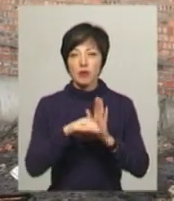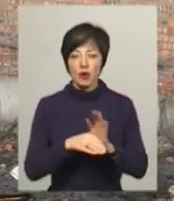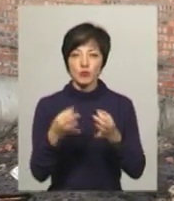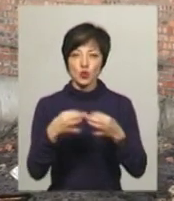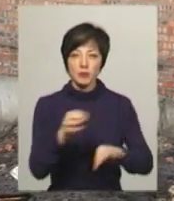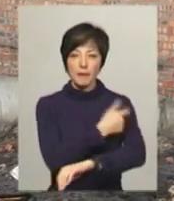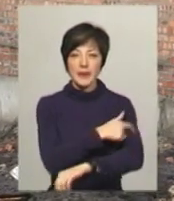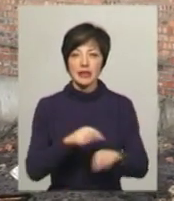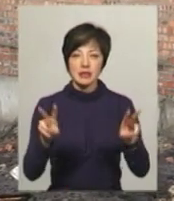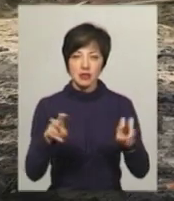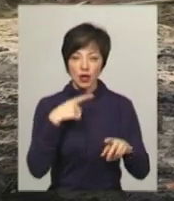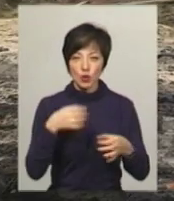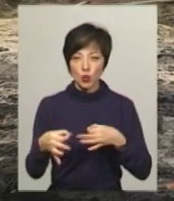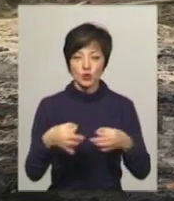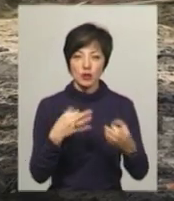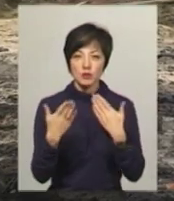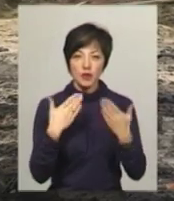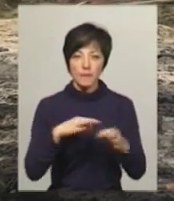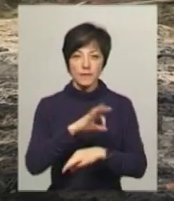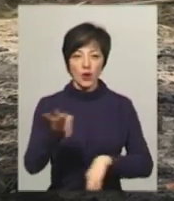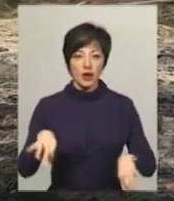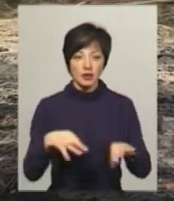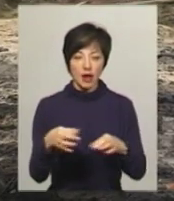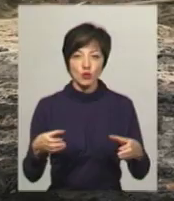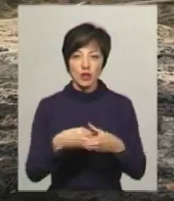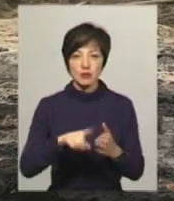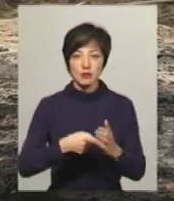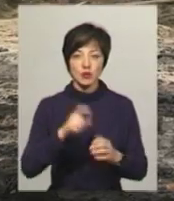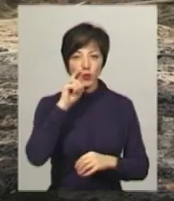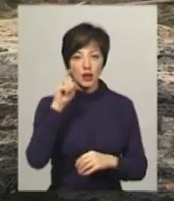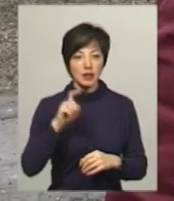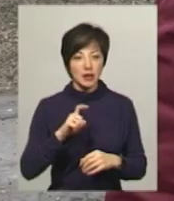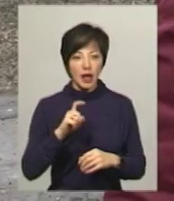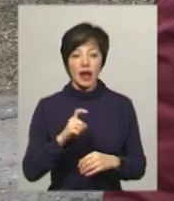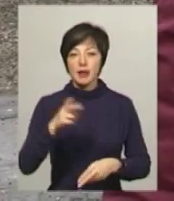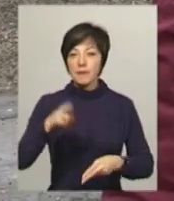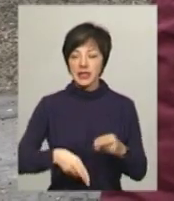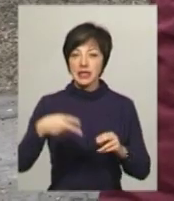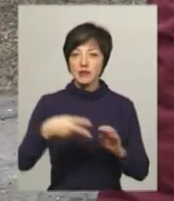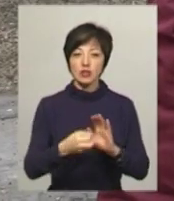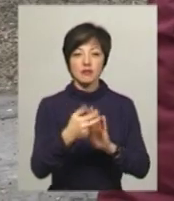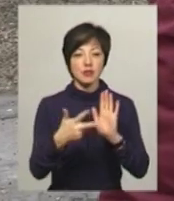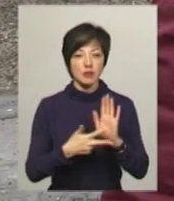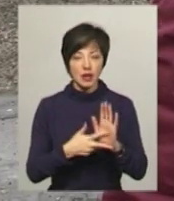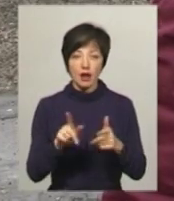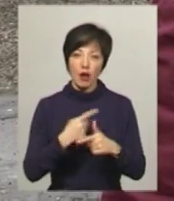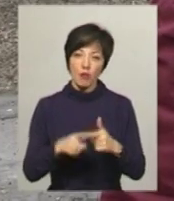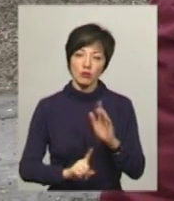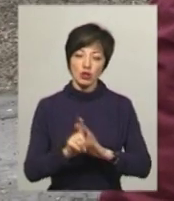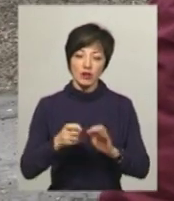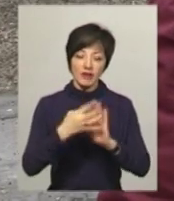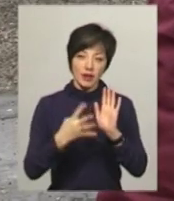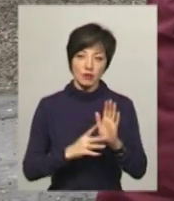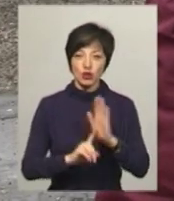«Доступна медицина», каже консультант з комунікації проєкту «Пульс» Асоціації міст України Анна Сіра, наприкінці 2018-го або на початку цього